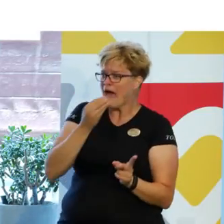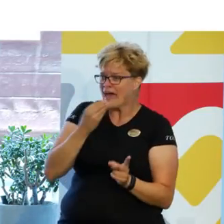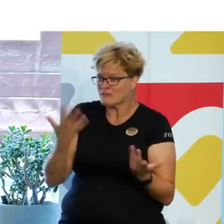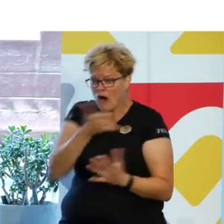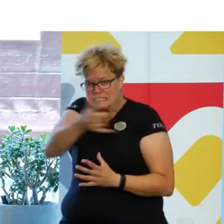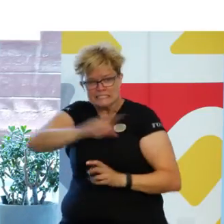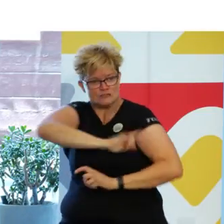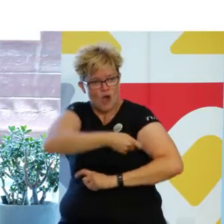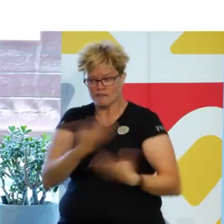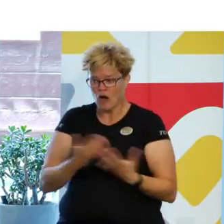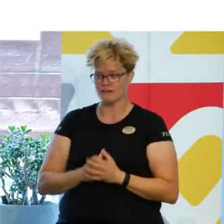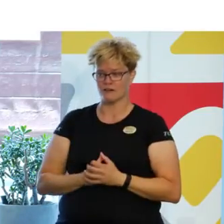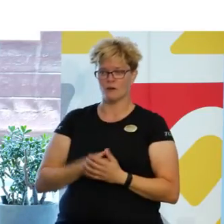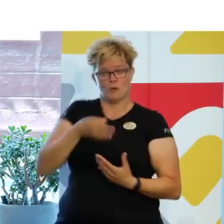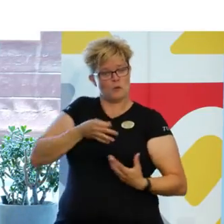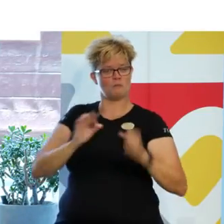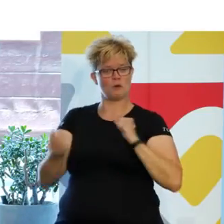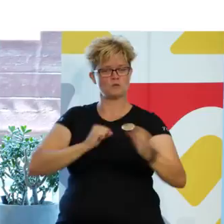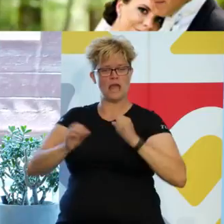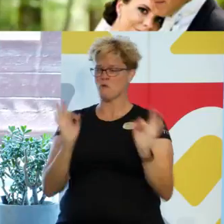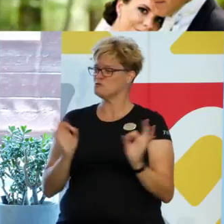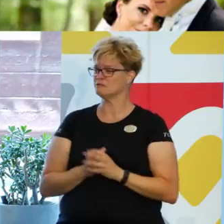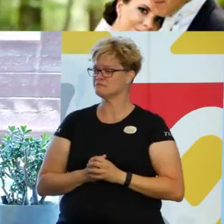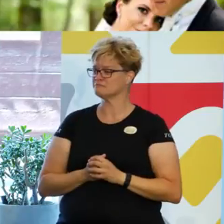sina kök? Hur motionerar de?